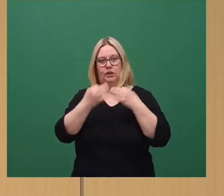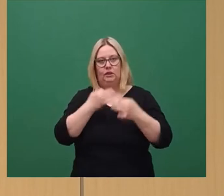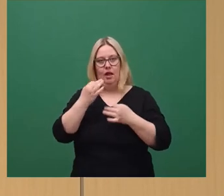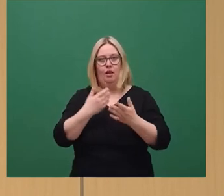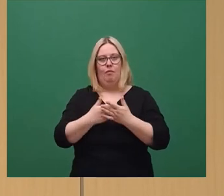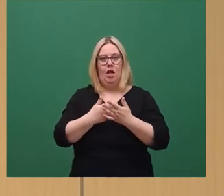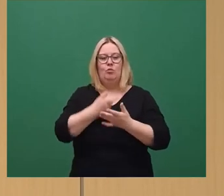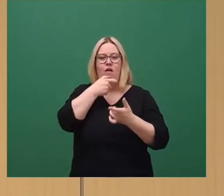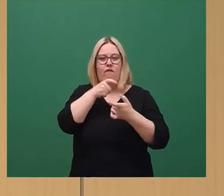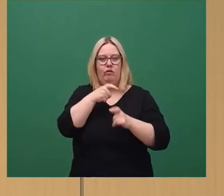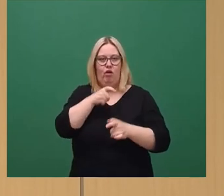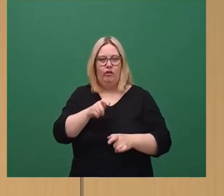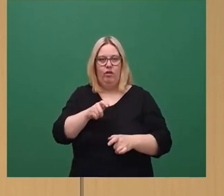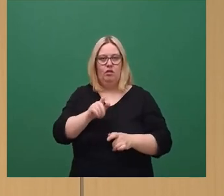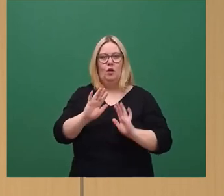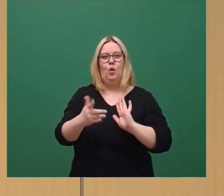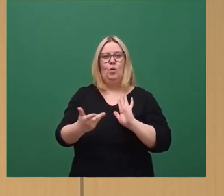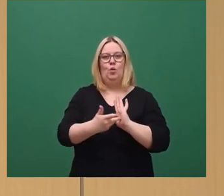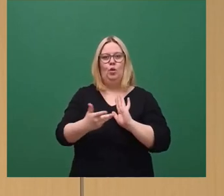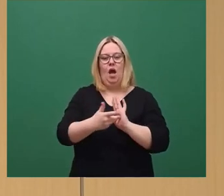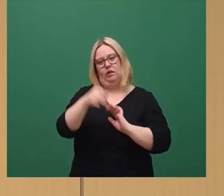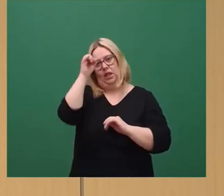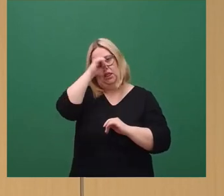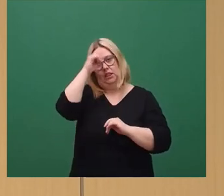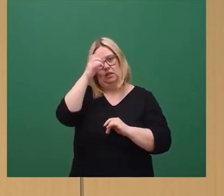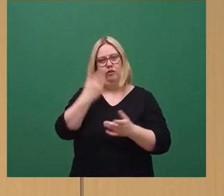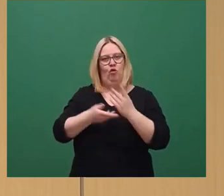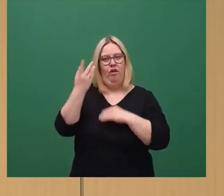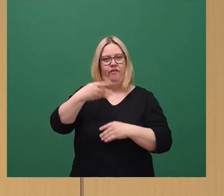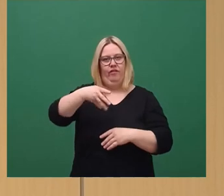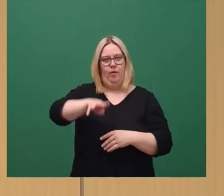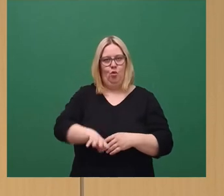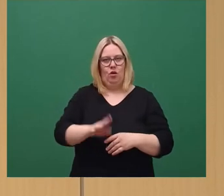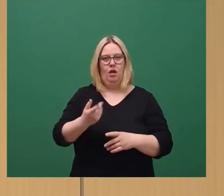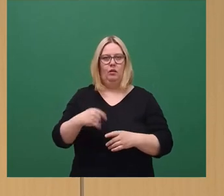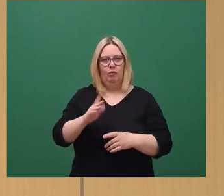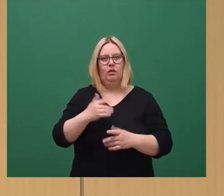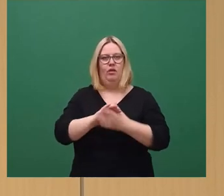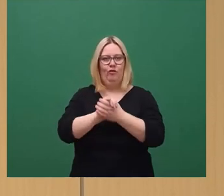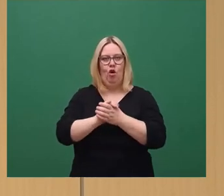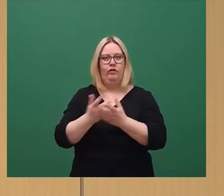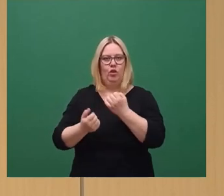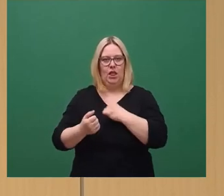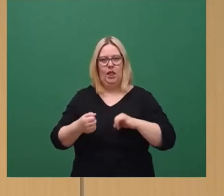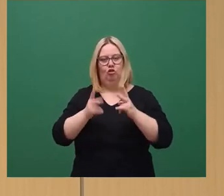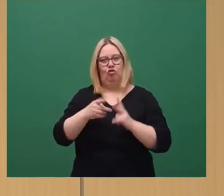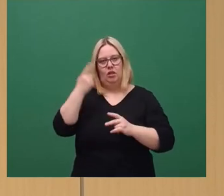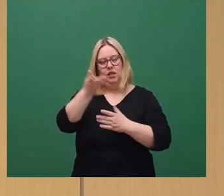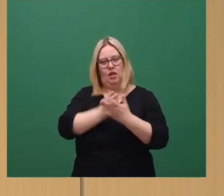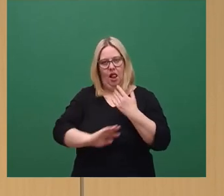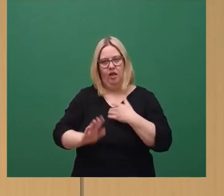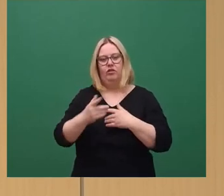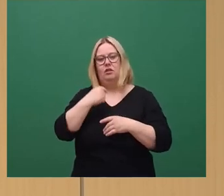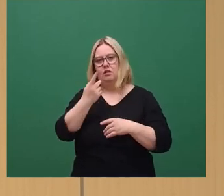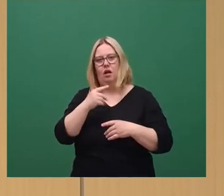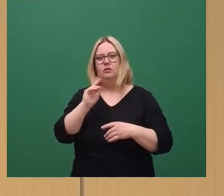Begrifflichkeit Gutachterirrsinn. Vor vier Monaten haben sie zusammen mit ihren Freunden der linken Stadtratshälfte euphemistisch